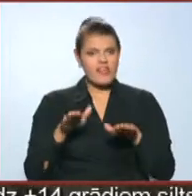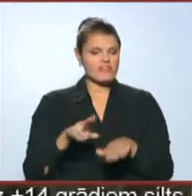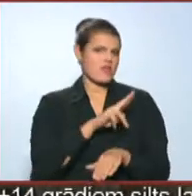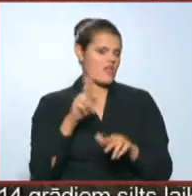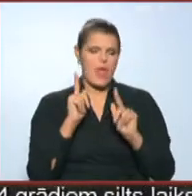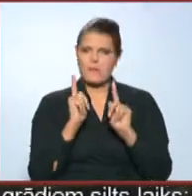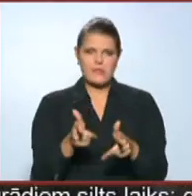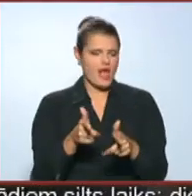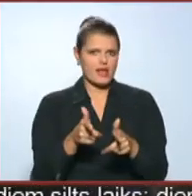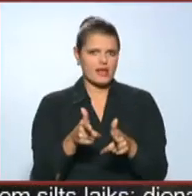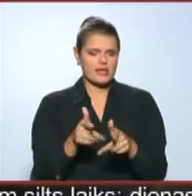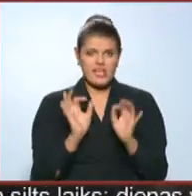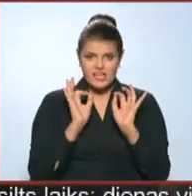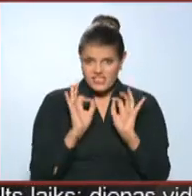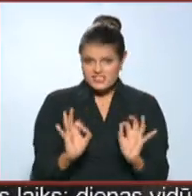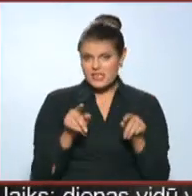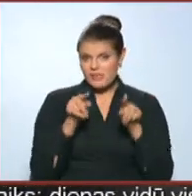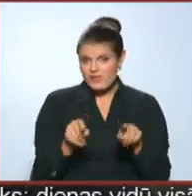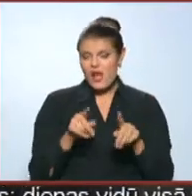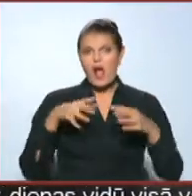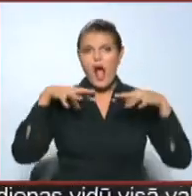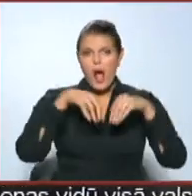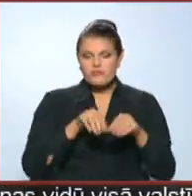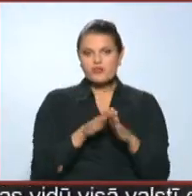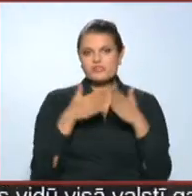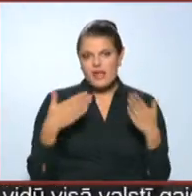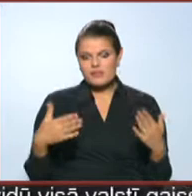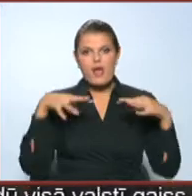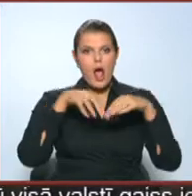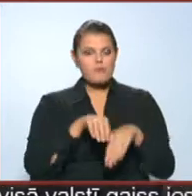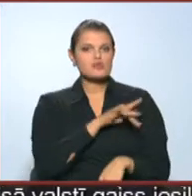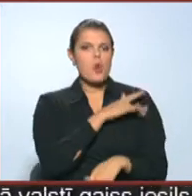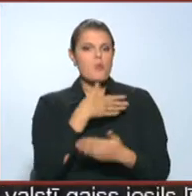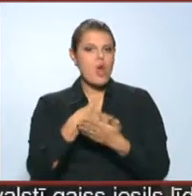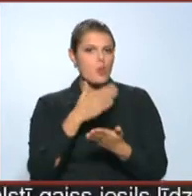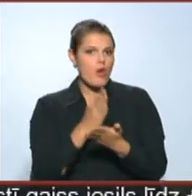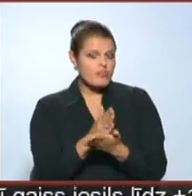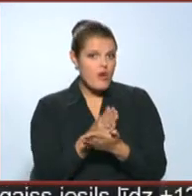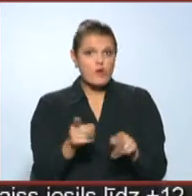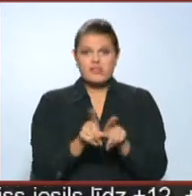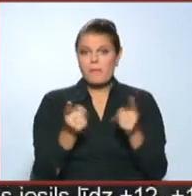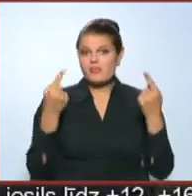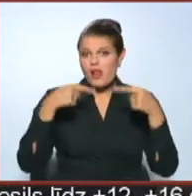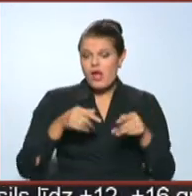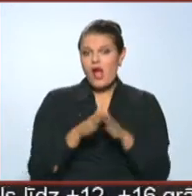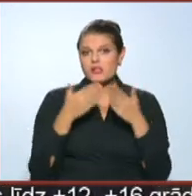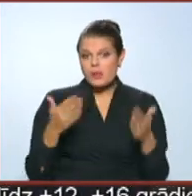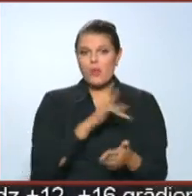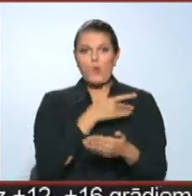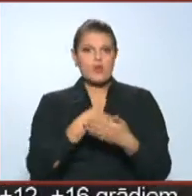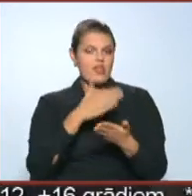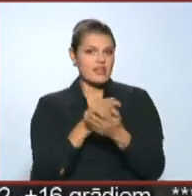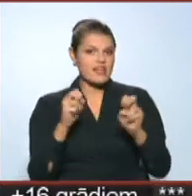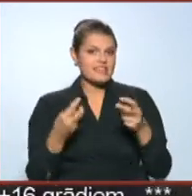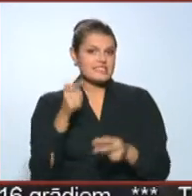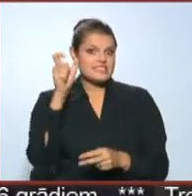nepiekrīti. īstenībā jau ir tā, ka apvienos grāmatvedīja, apvienos komunālo daļu. Taipat laikā gan grāmatvedi, gan komunālās daļas esi